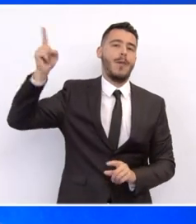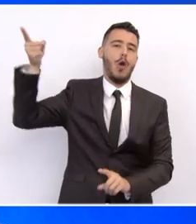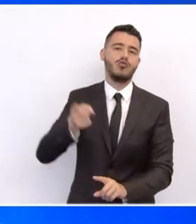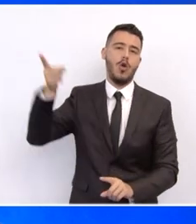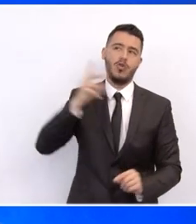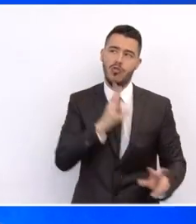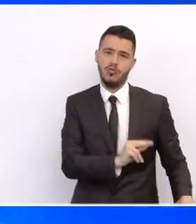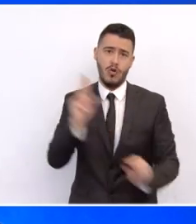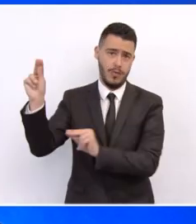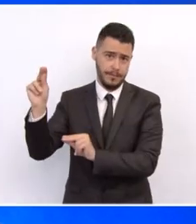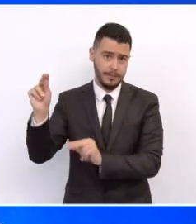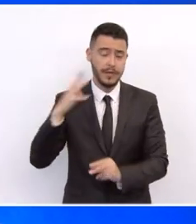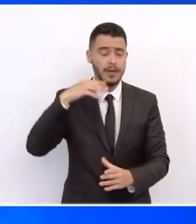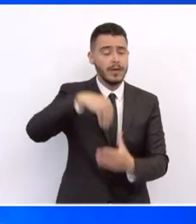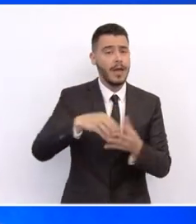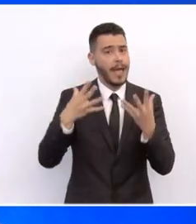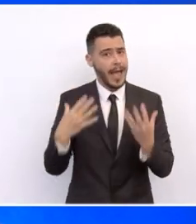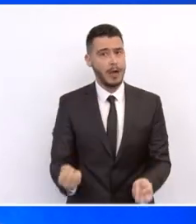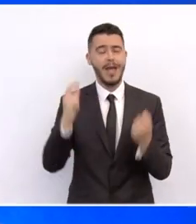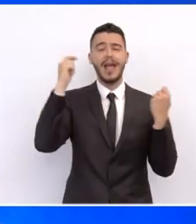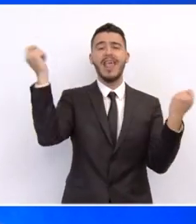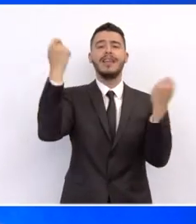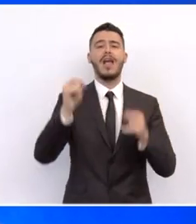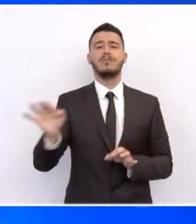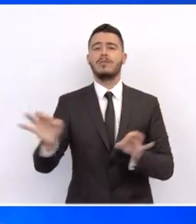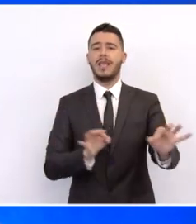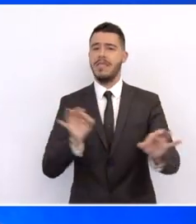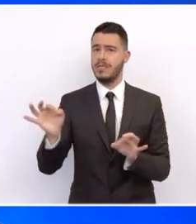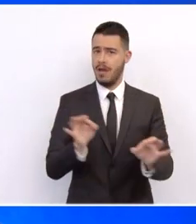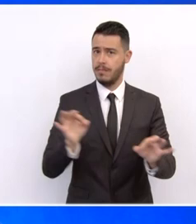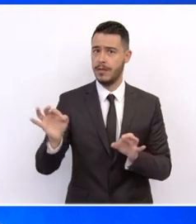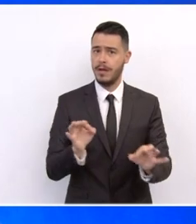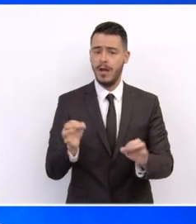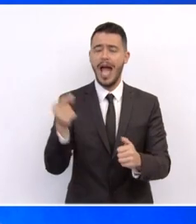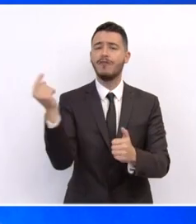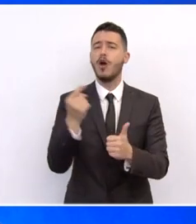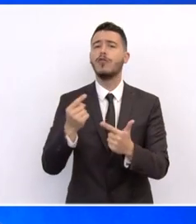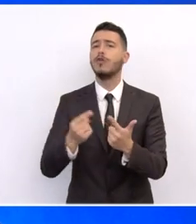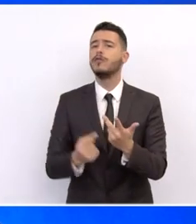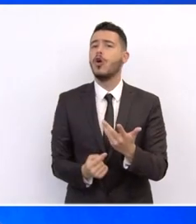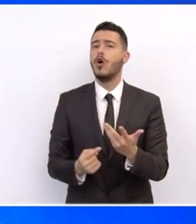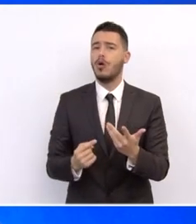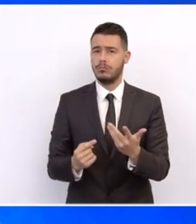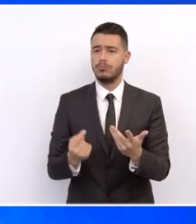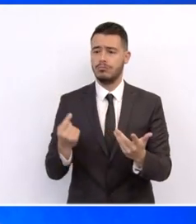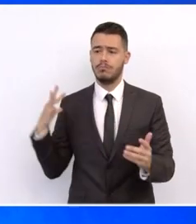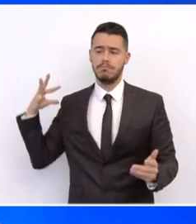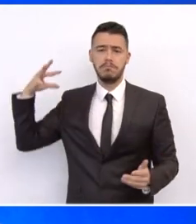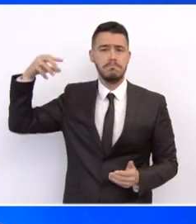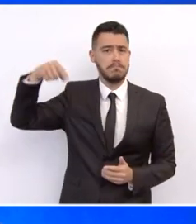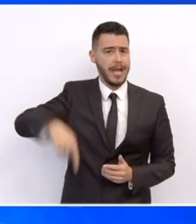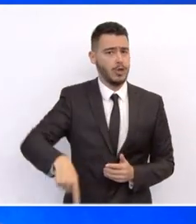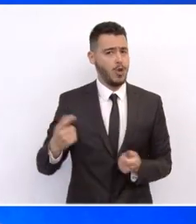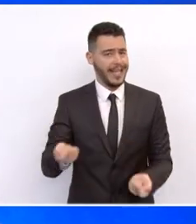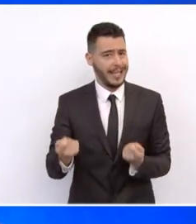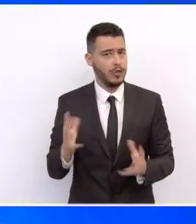με μια σειρά εθνικών στρατηγικών σχεδίων και εθνικών σχεδίων δράσης, τα περισσότερα από οποία ήδη υλοποιούνται ή βρίσκονται